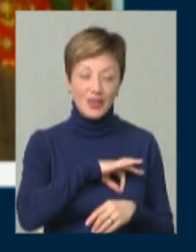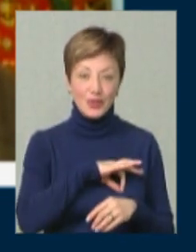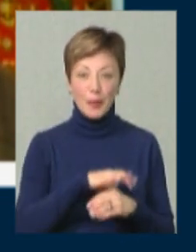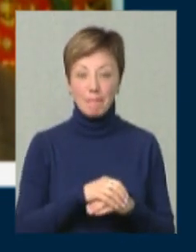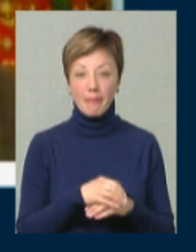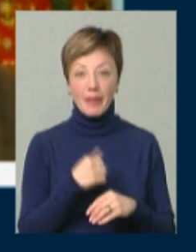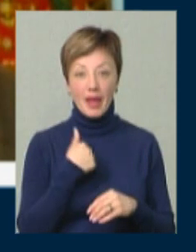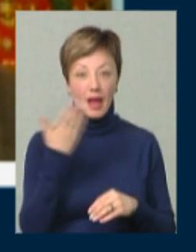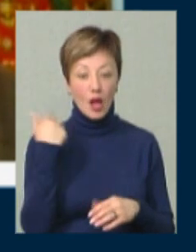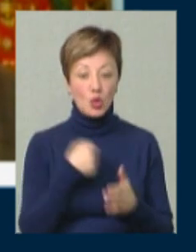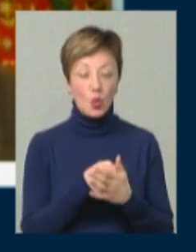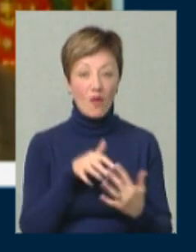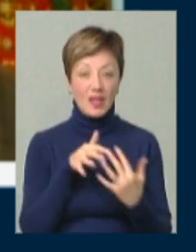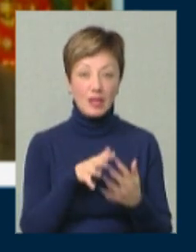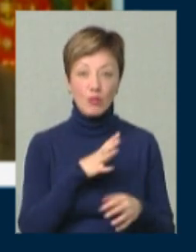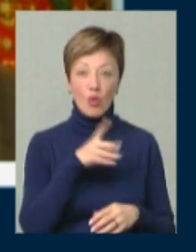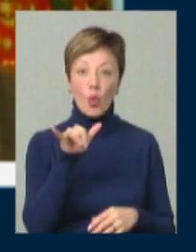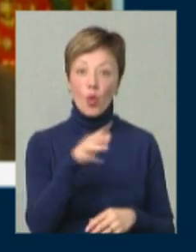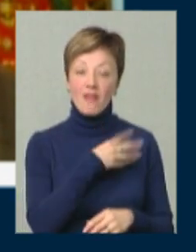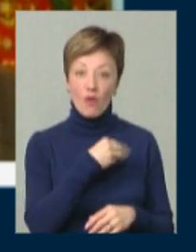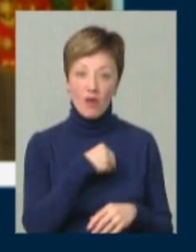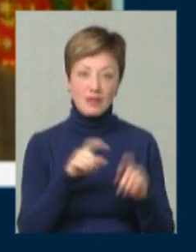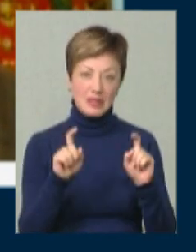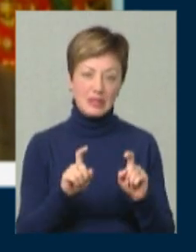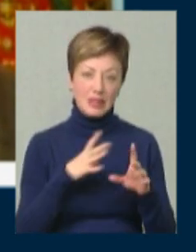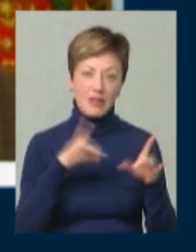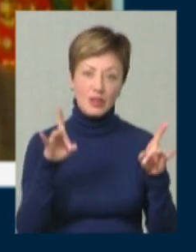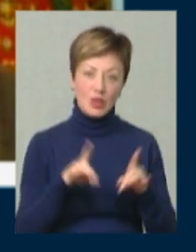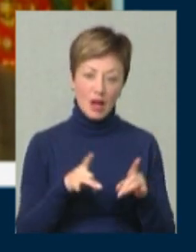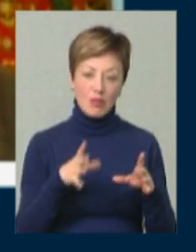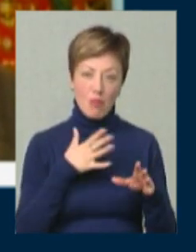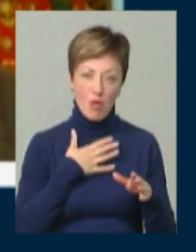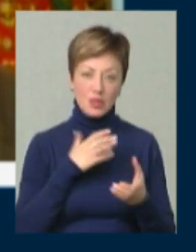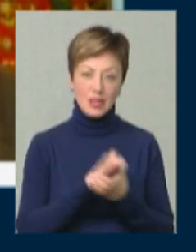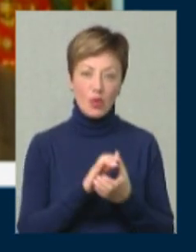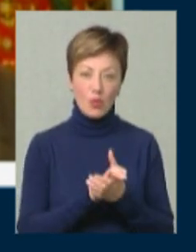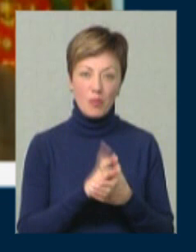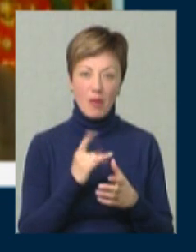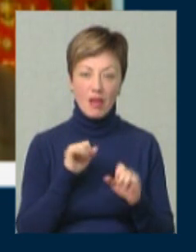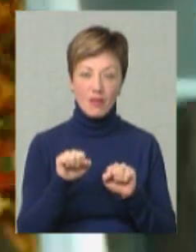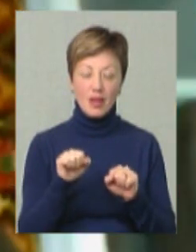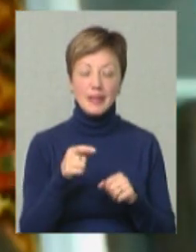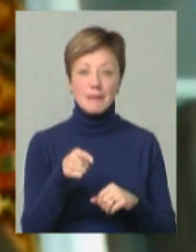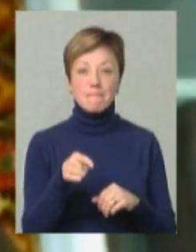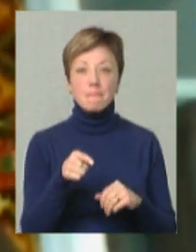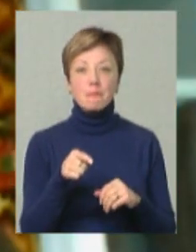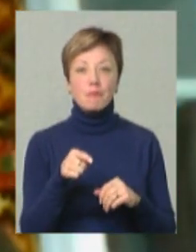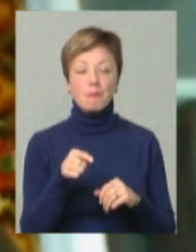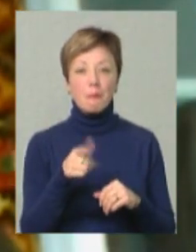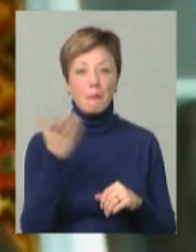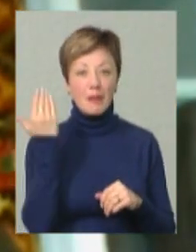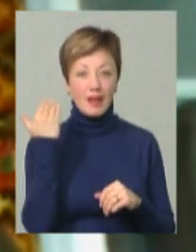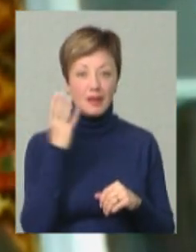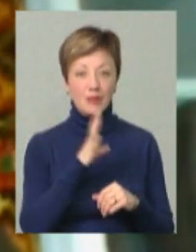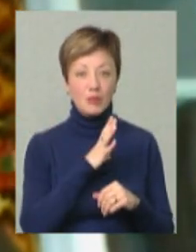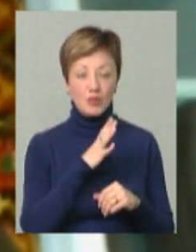до війни ще був у Львові, ми сиділи в ресторані з одним знайомим своїм адвокатом, який в свій